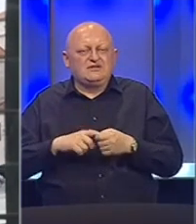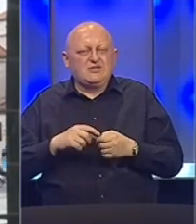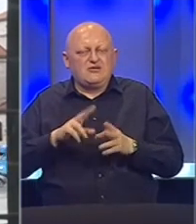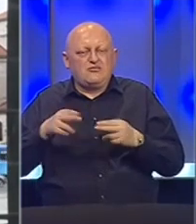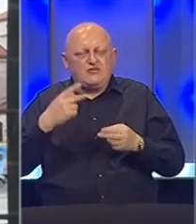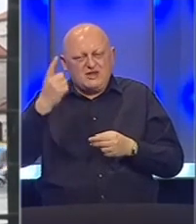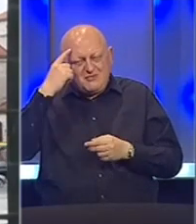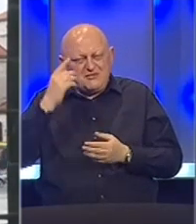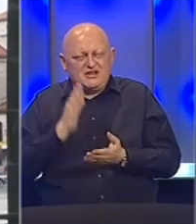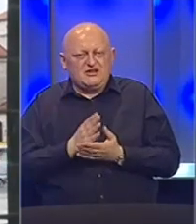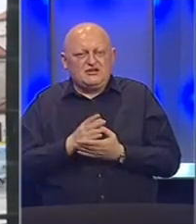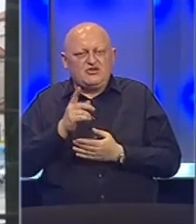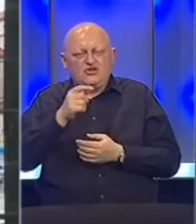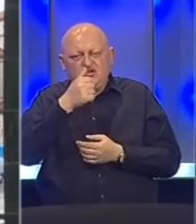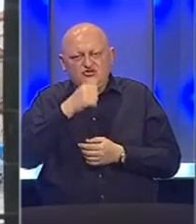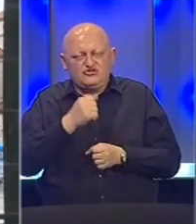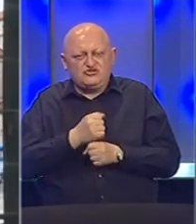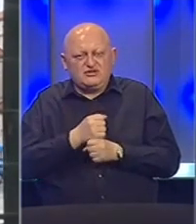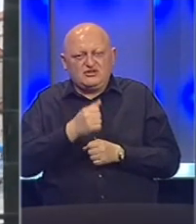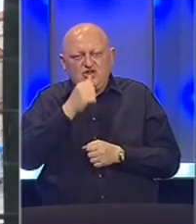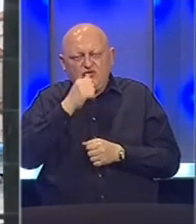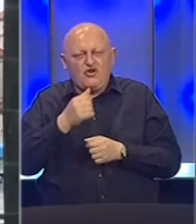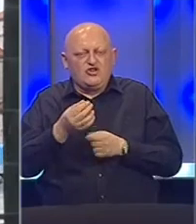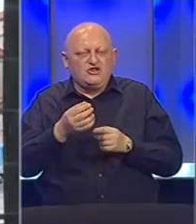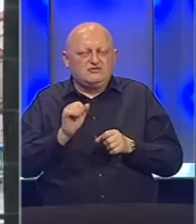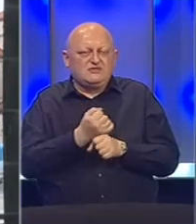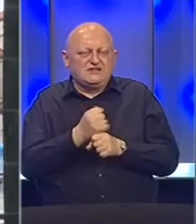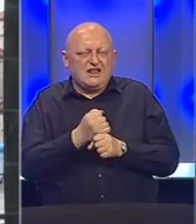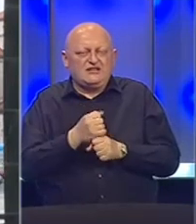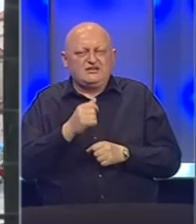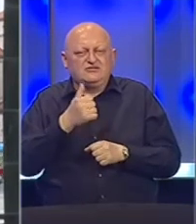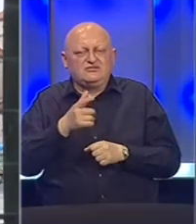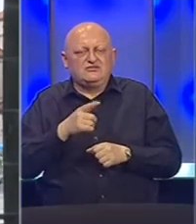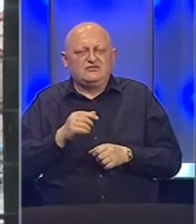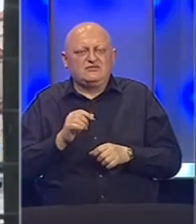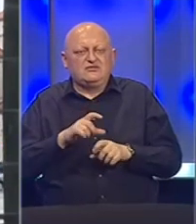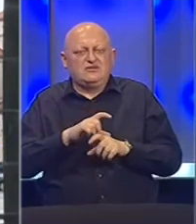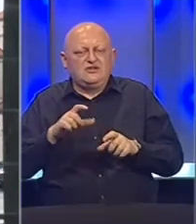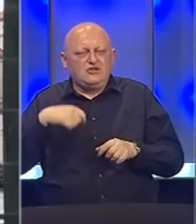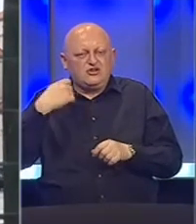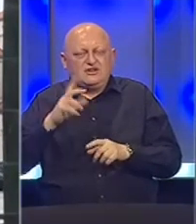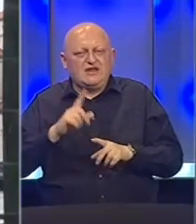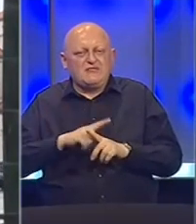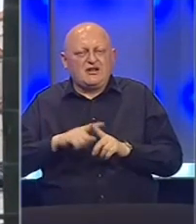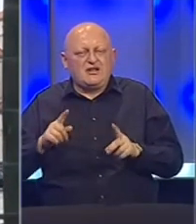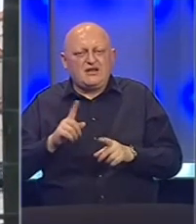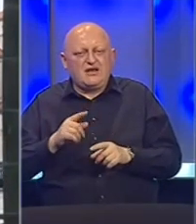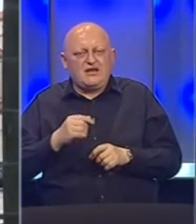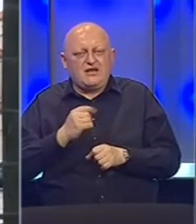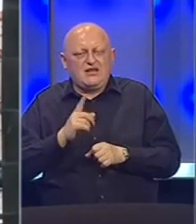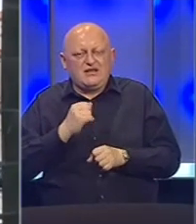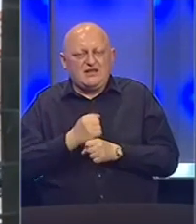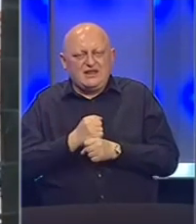pametan način i onoga što radi vodoinstalater, kad instalira toalet, nema razlike. Ako ne